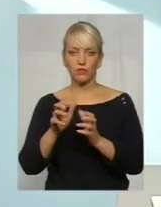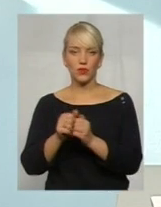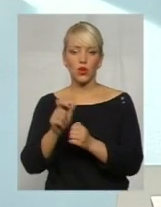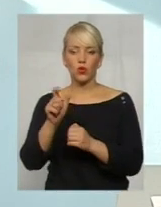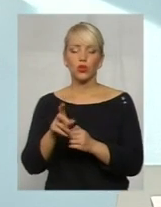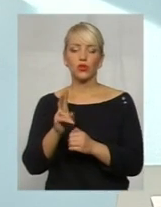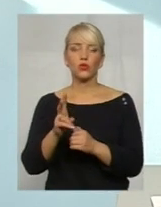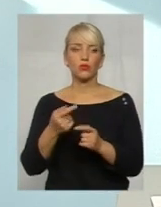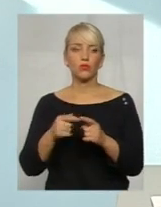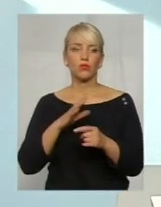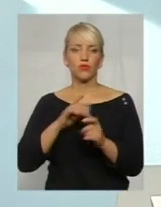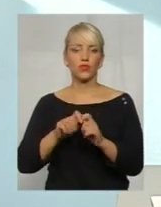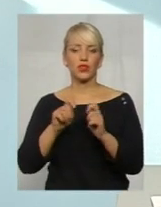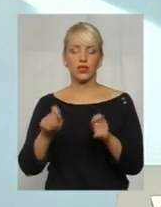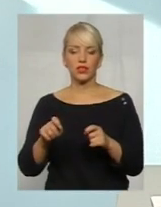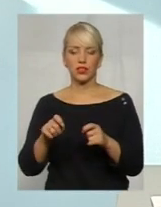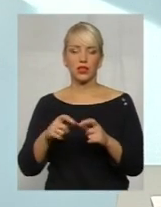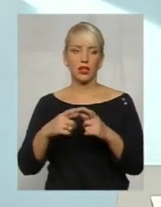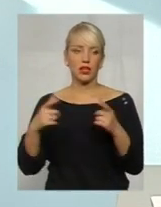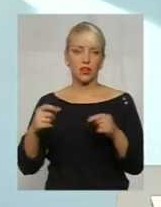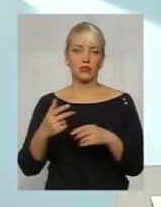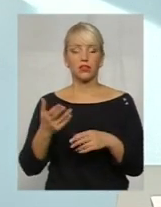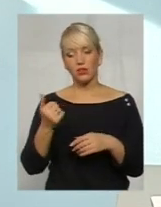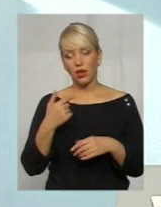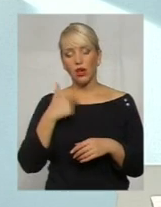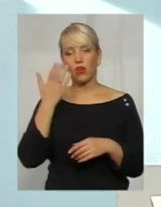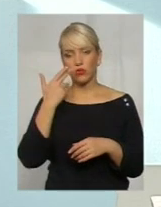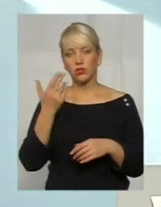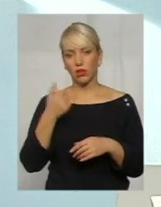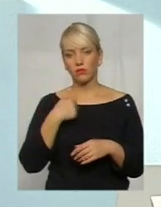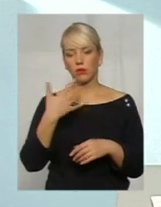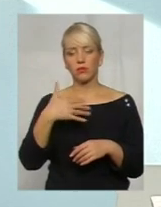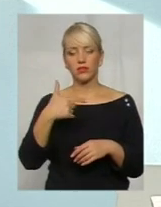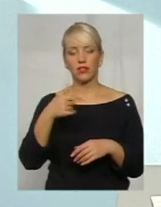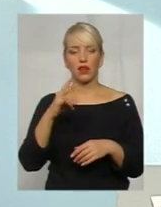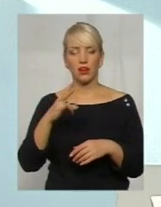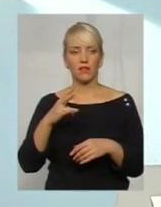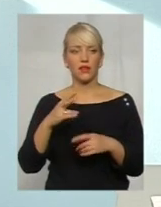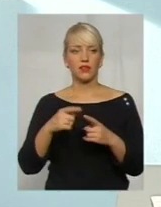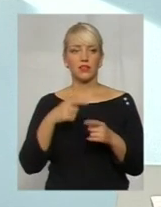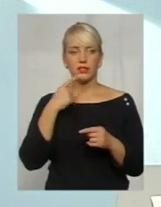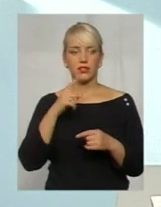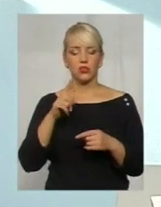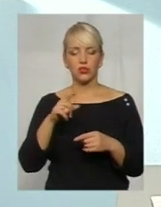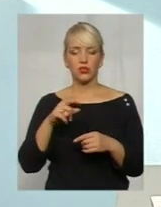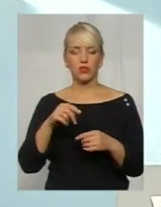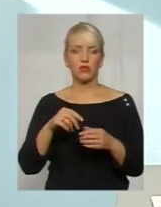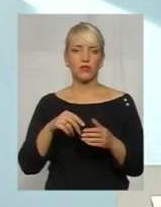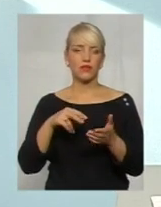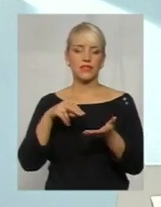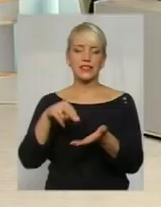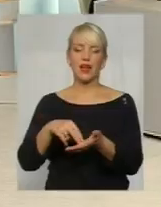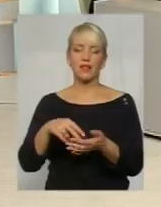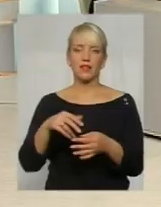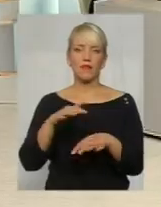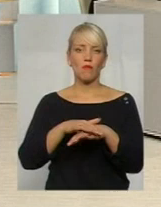буде знати, коли це було. Колись, да, підходили, дали мені 50 гривень, що стань з карткою, сфотографуйся в банку, отримай картку